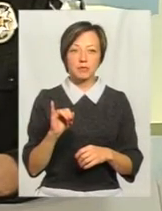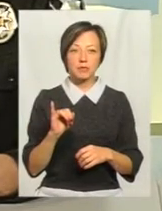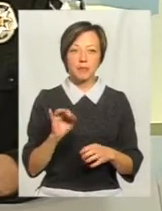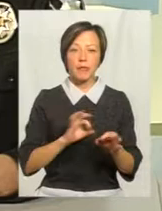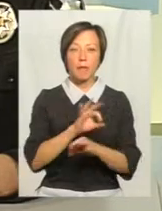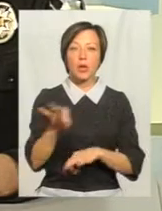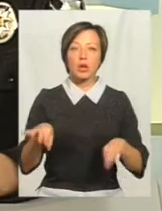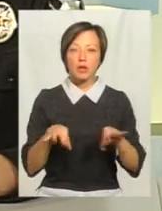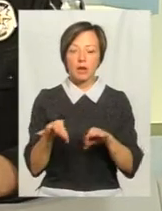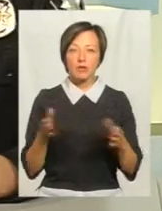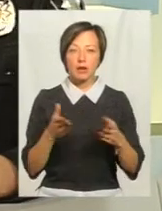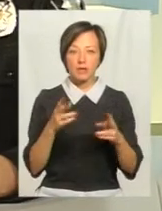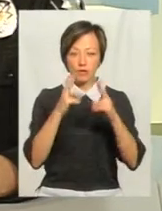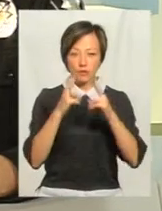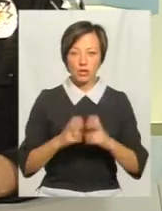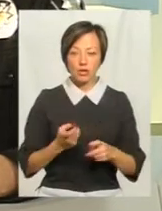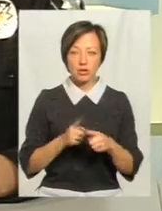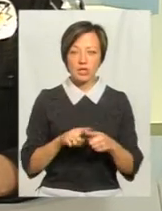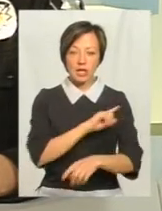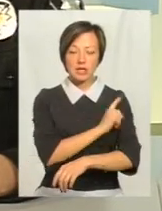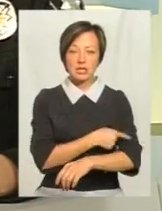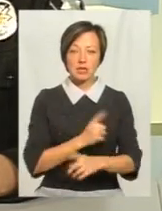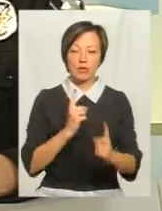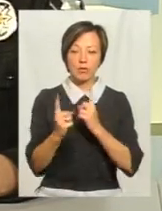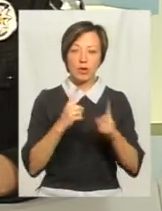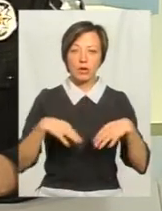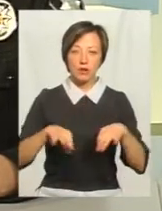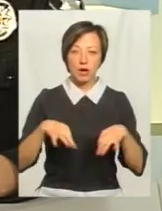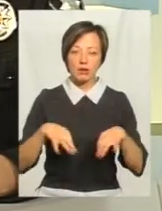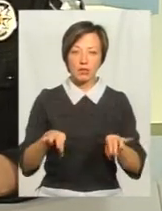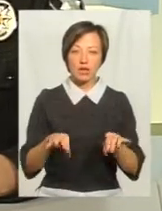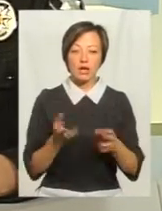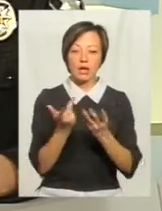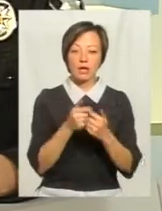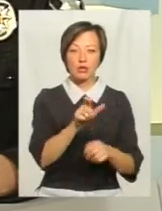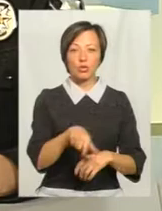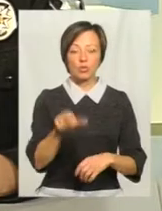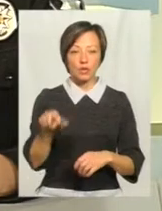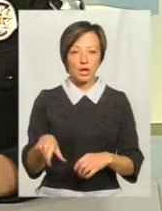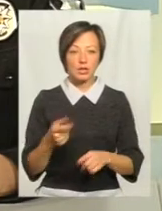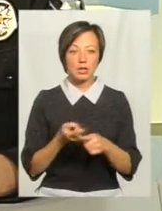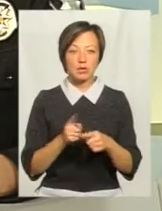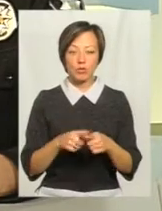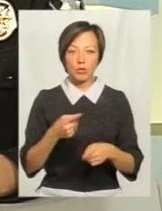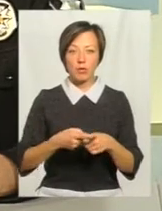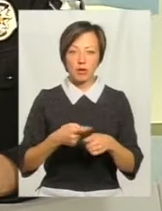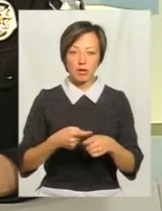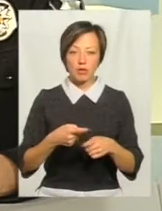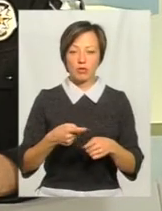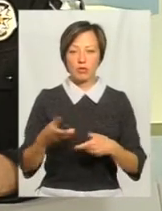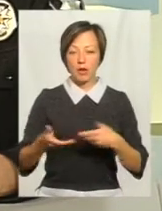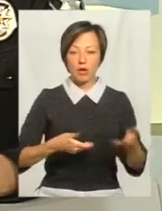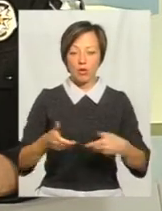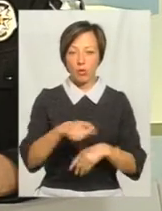проєктантами, які вивчають цю інтенсивність транспортного потоку, на кількість людей на даному переході, коли скільки